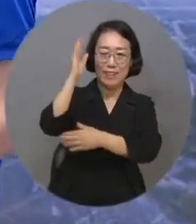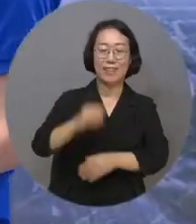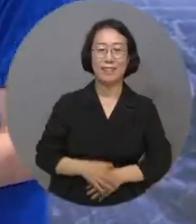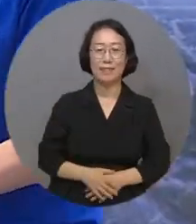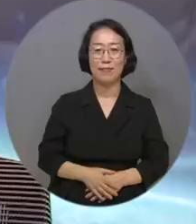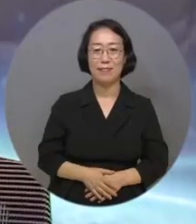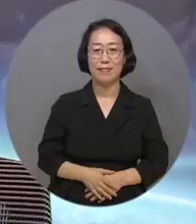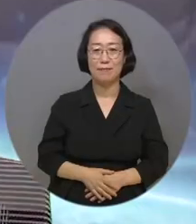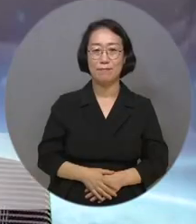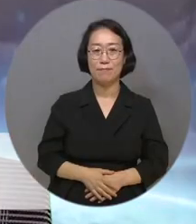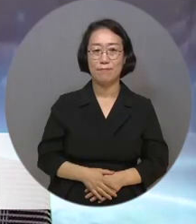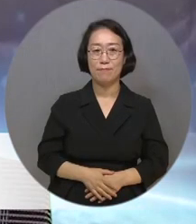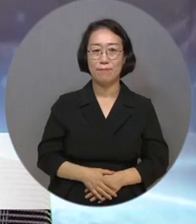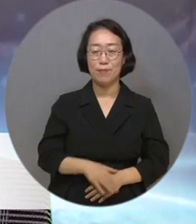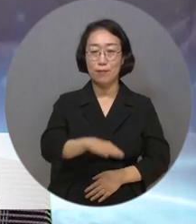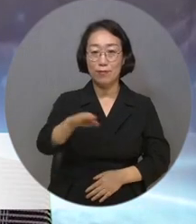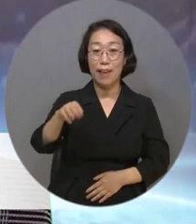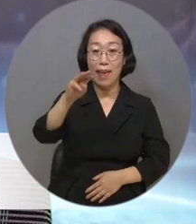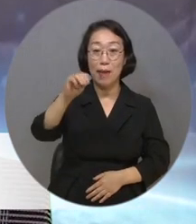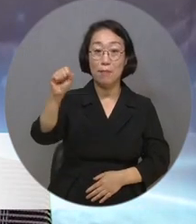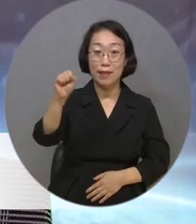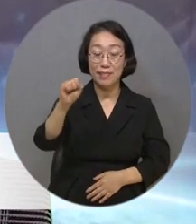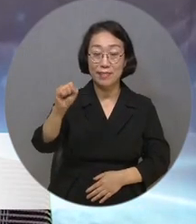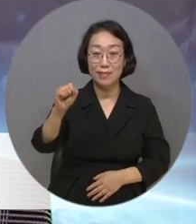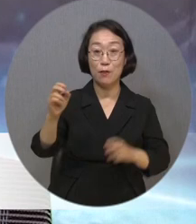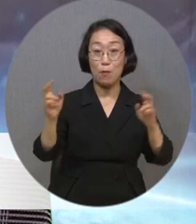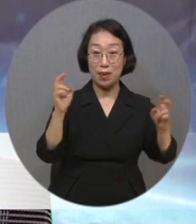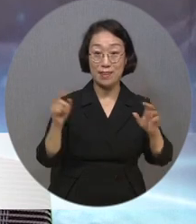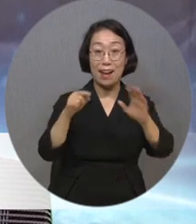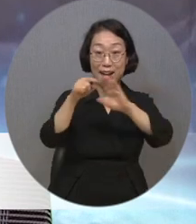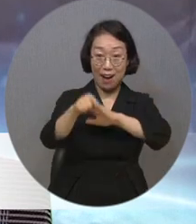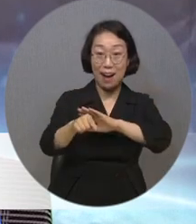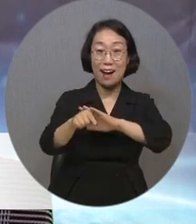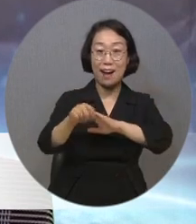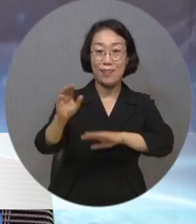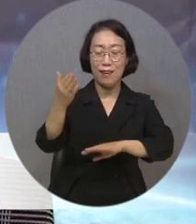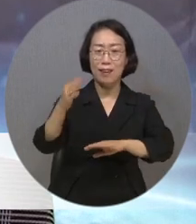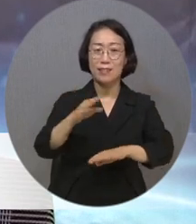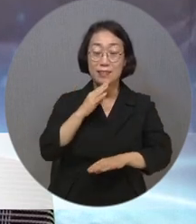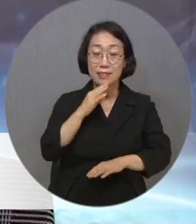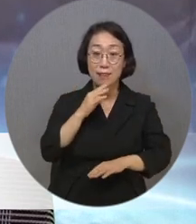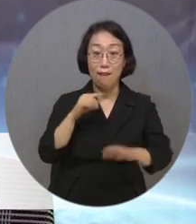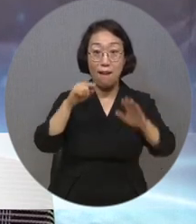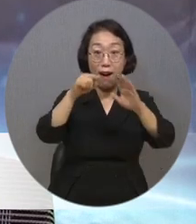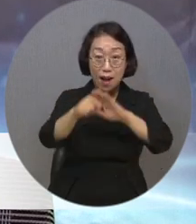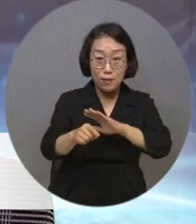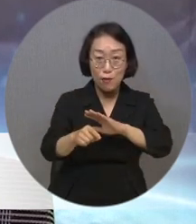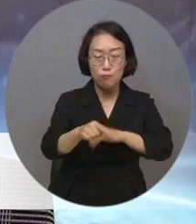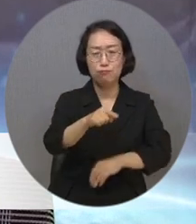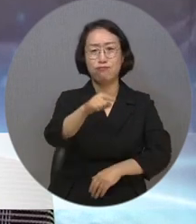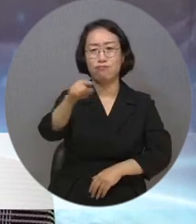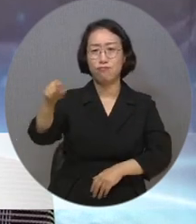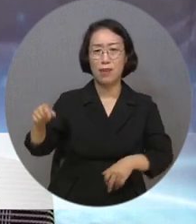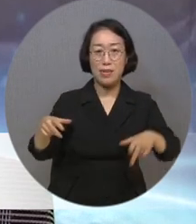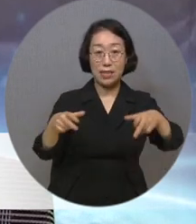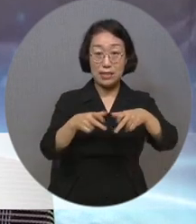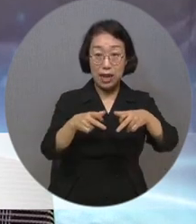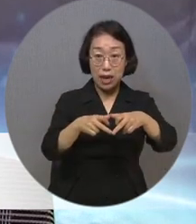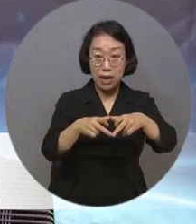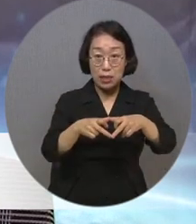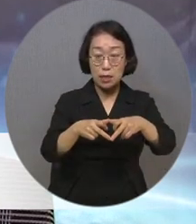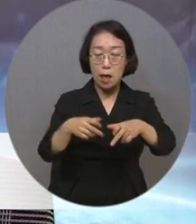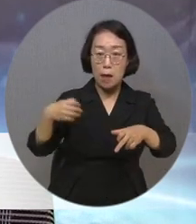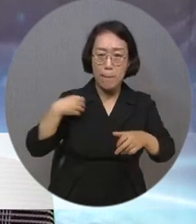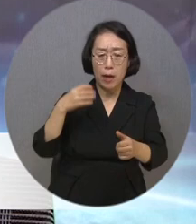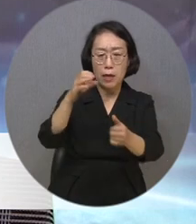저희는 마이크로소프트 회사를 가거든요. 실제로 가서 장애인들에 대한 직무와